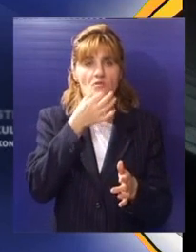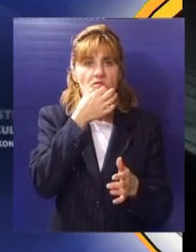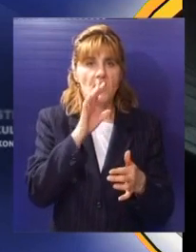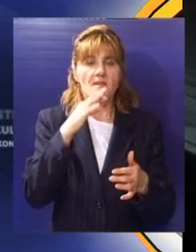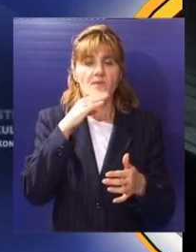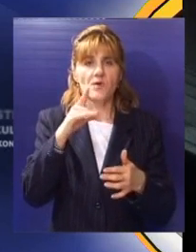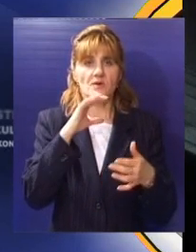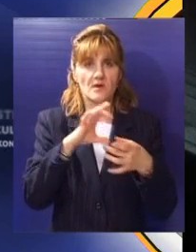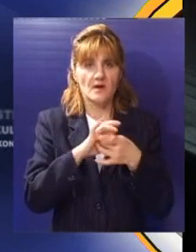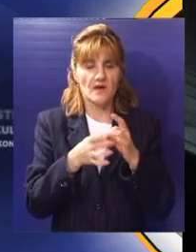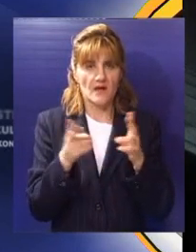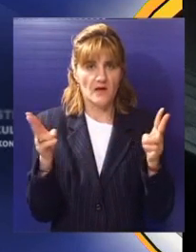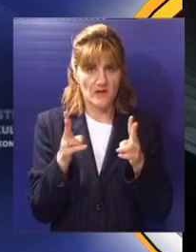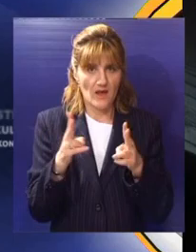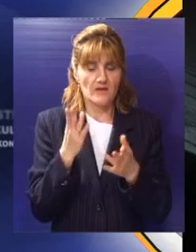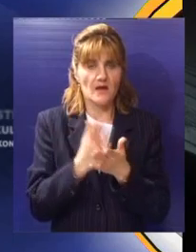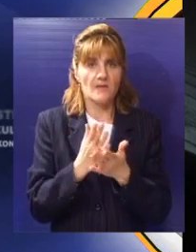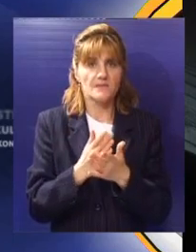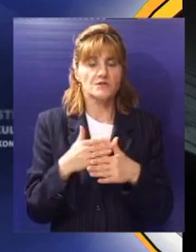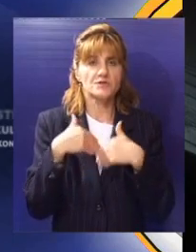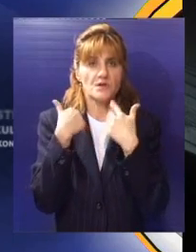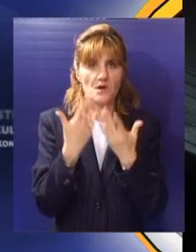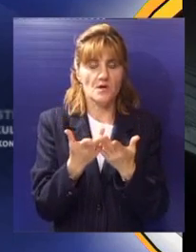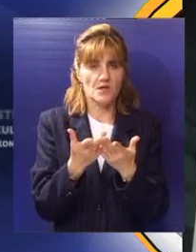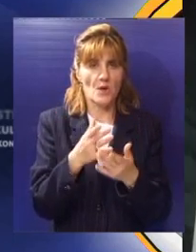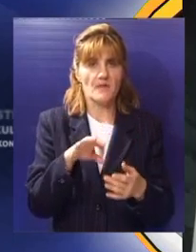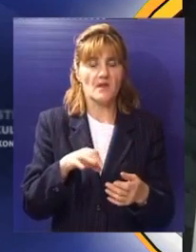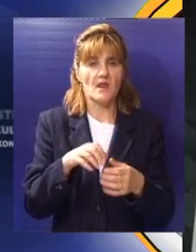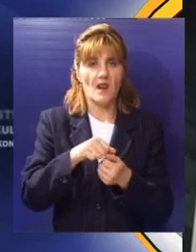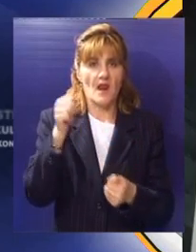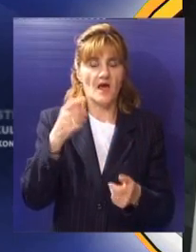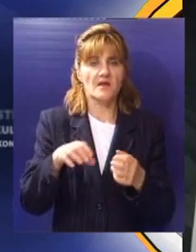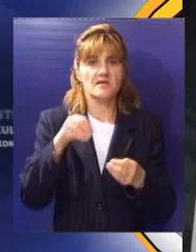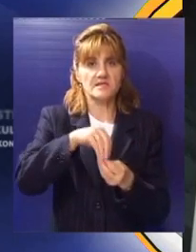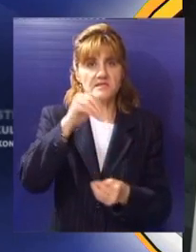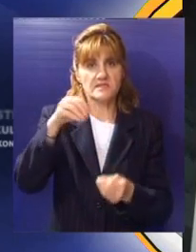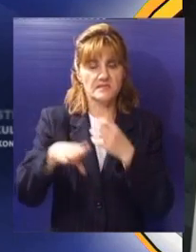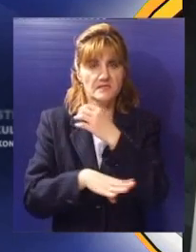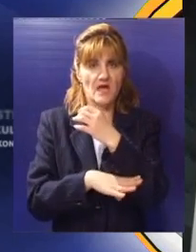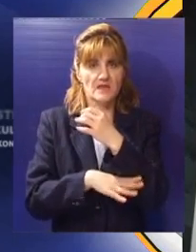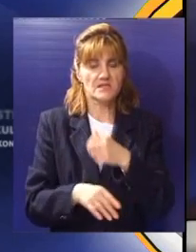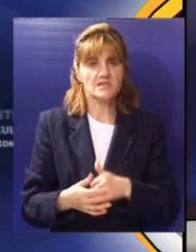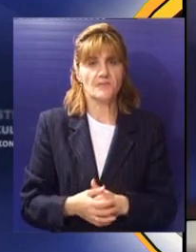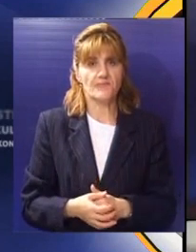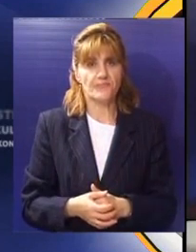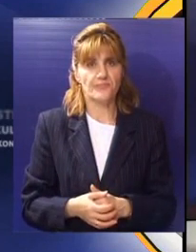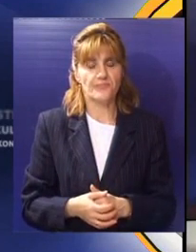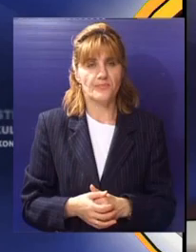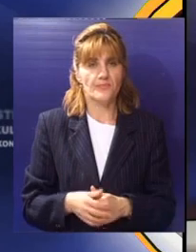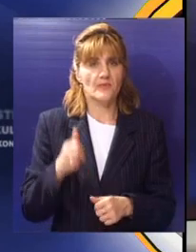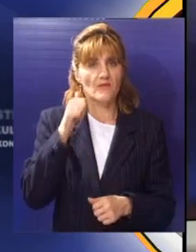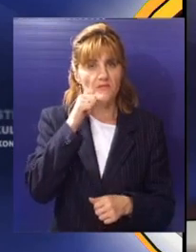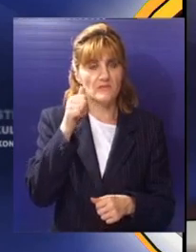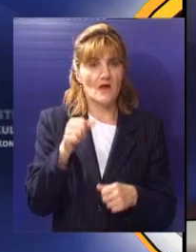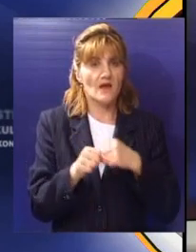ekološke poruke bit će proglašene 5. juna na Svetski dan životne sredine, a nagrade su sadnice. Na dan